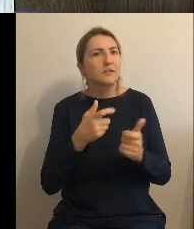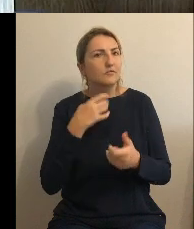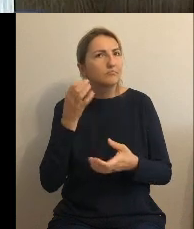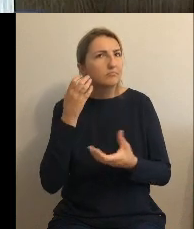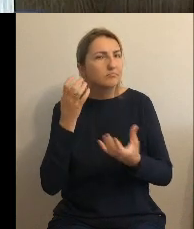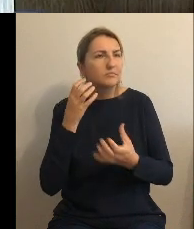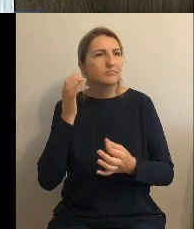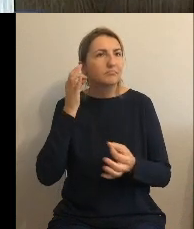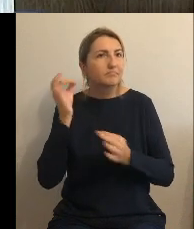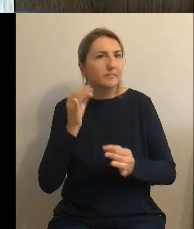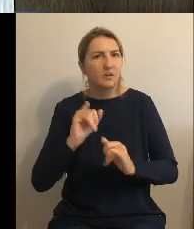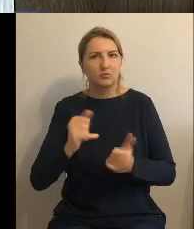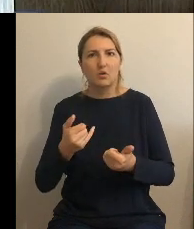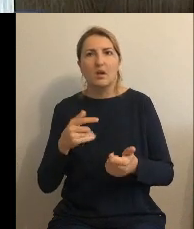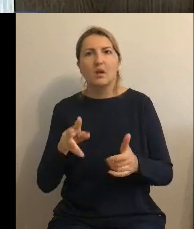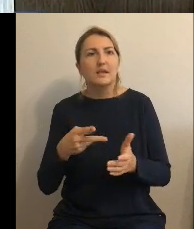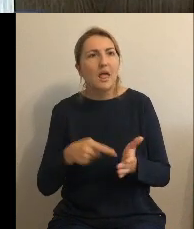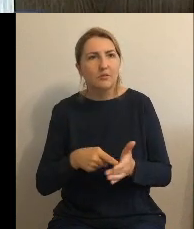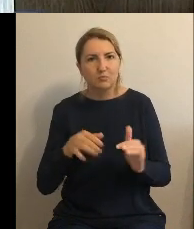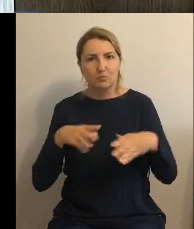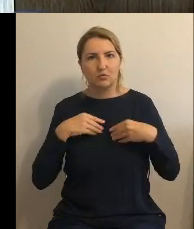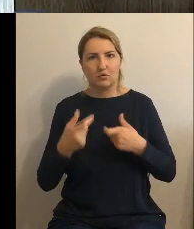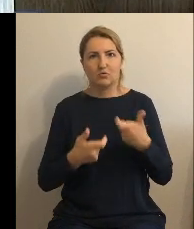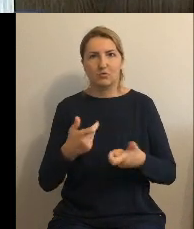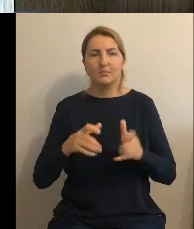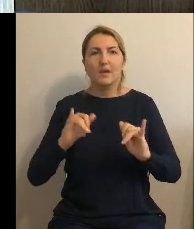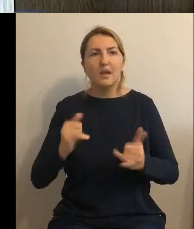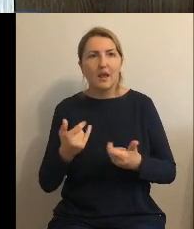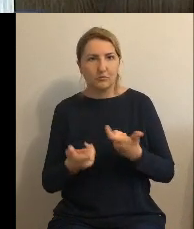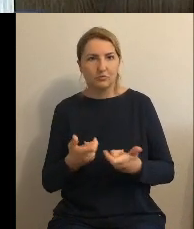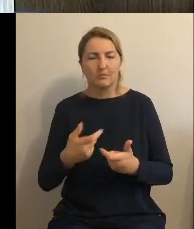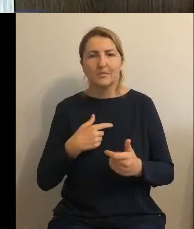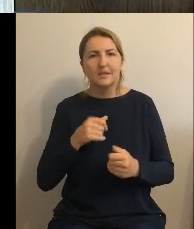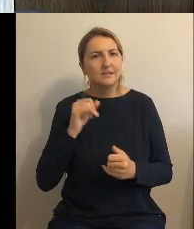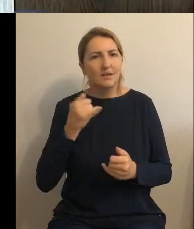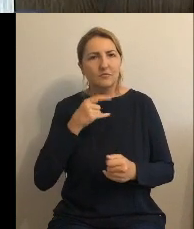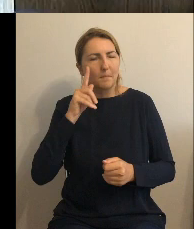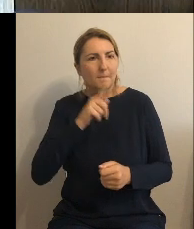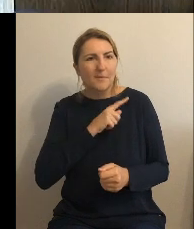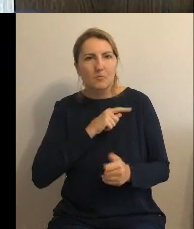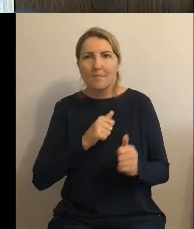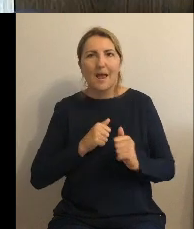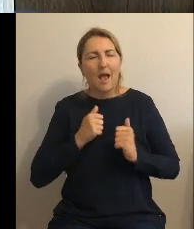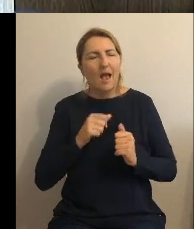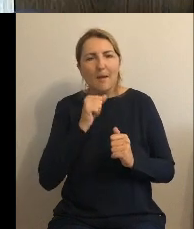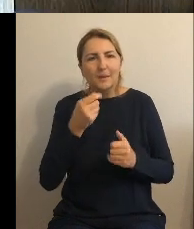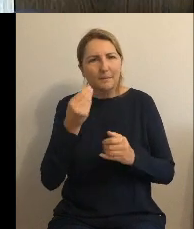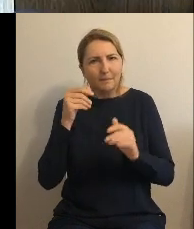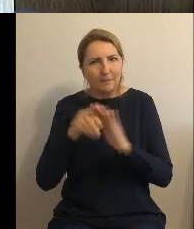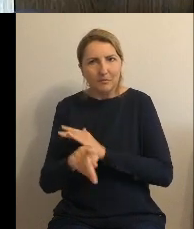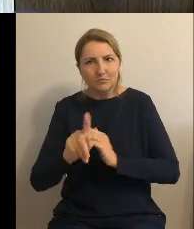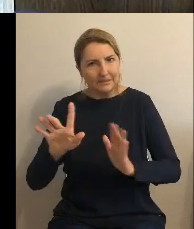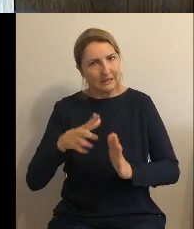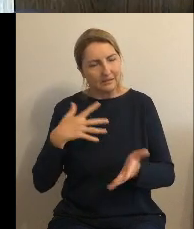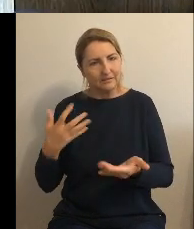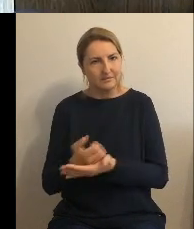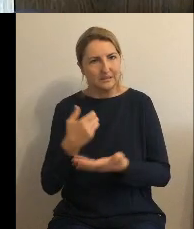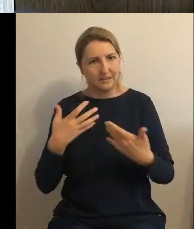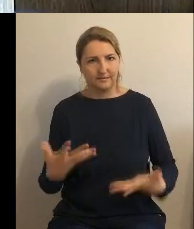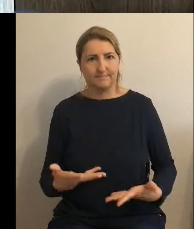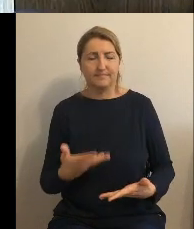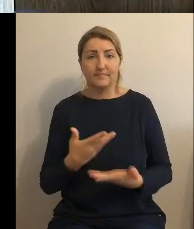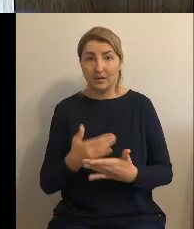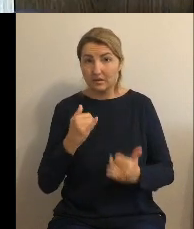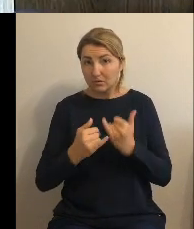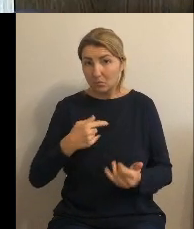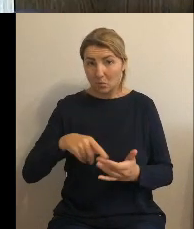trzymamy rękę na pulsie, żeby nam ani złotówka nie uciekła. Jeżeli by się udało, moi drodzy, no to tak jak mówiłem na wstępie, chcielibyśmy